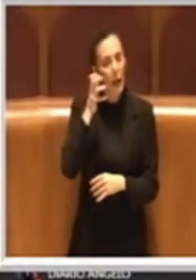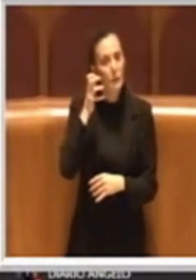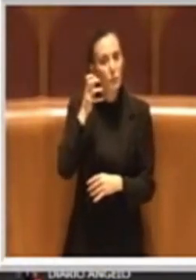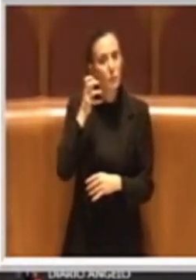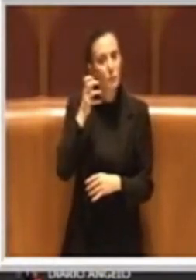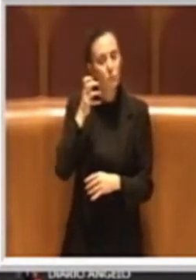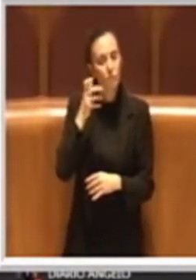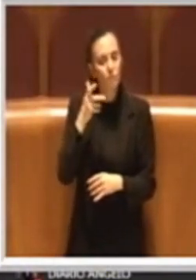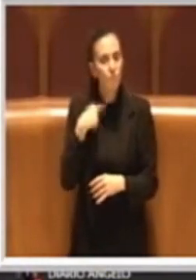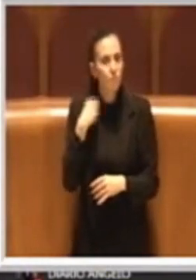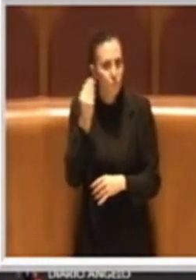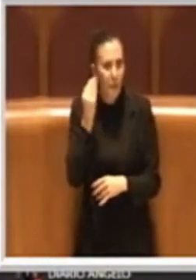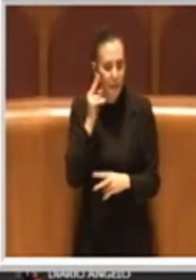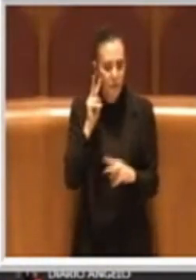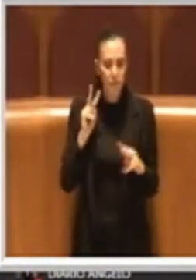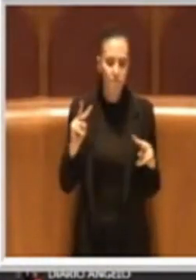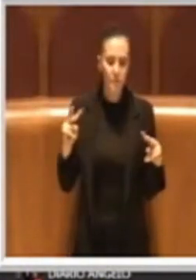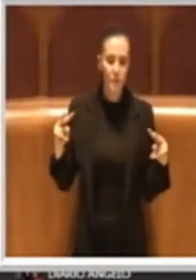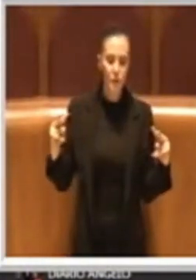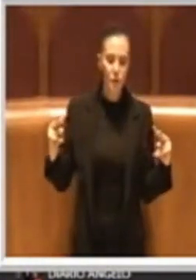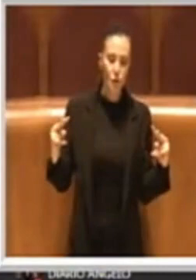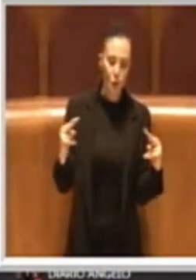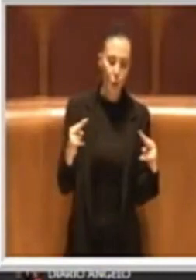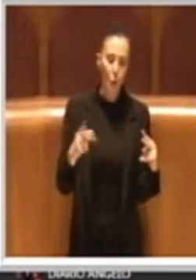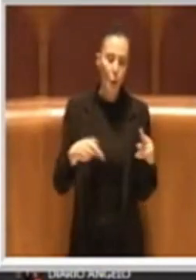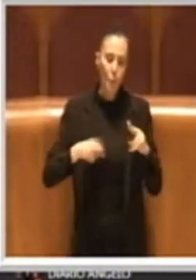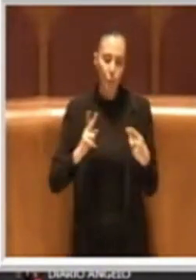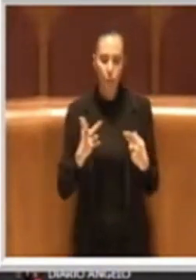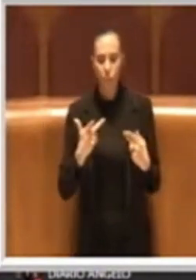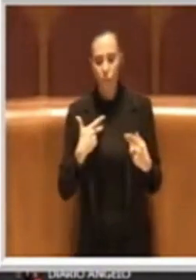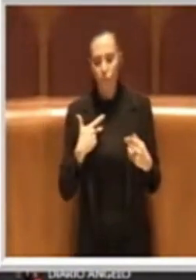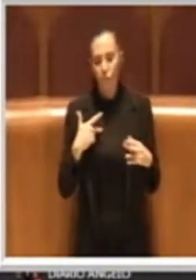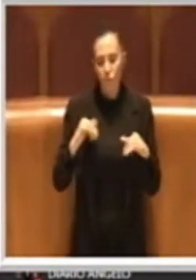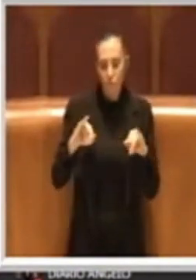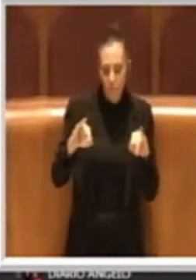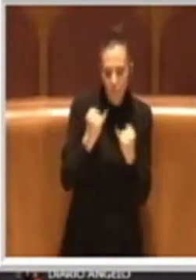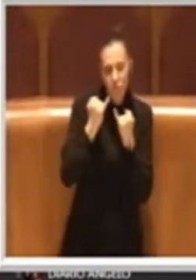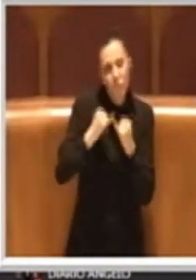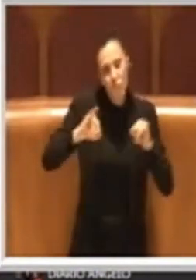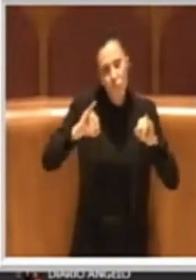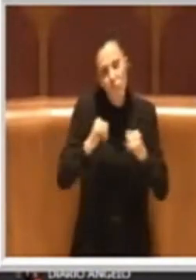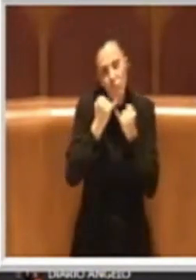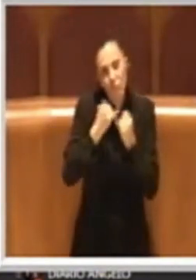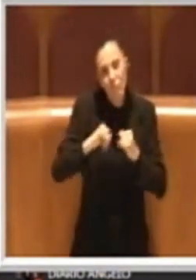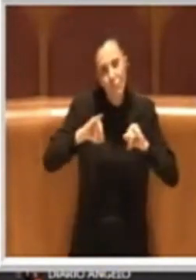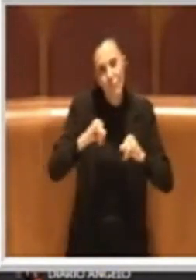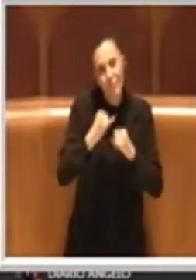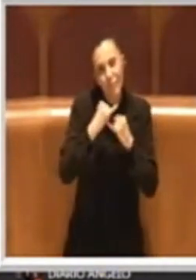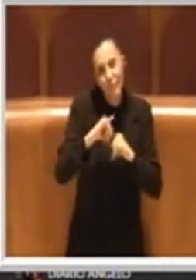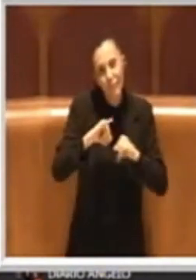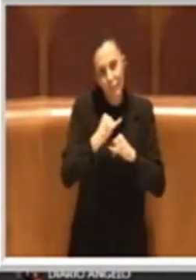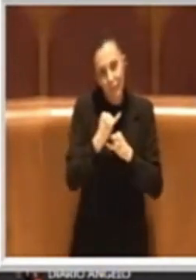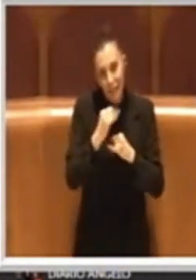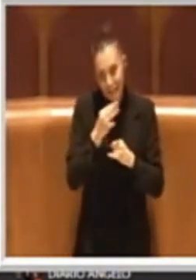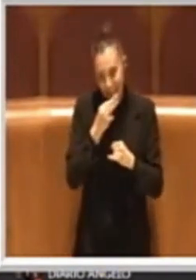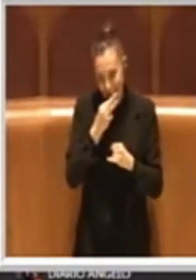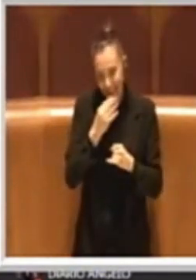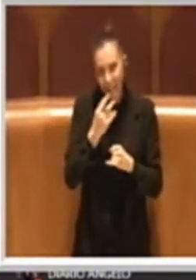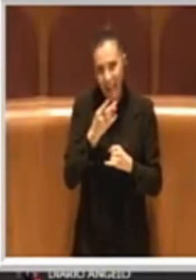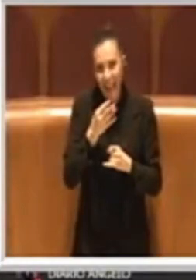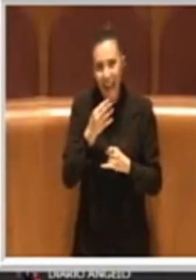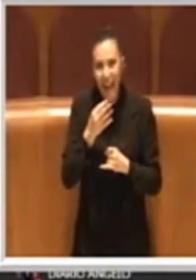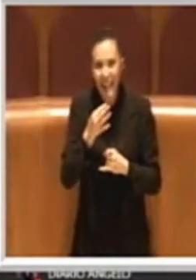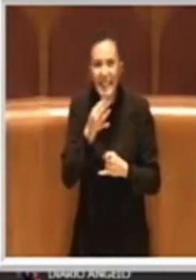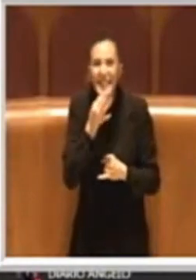pragmatica, particolare e dettagliata di quello che è essere un imprenditore a Roma. Naturalmente